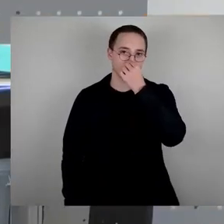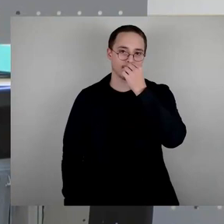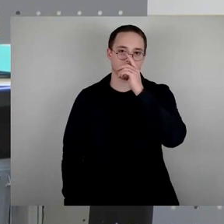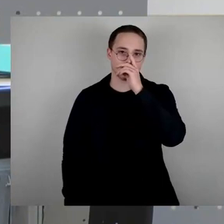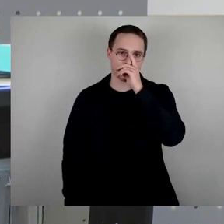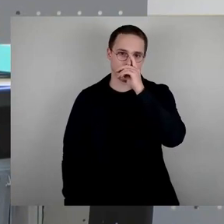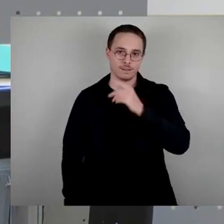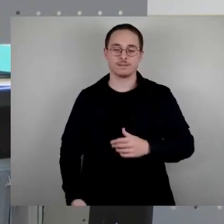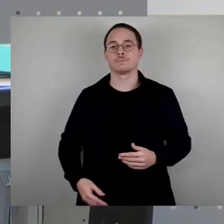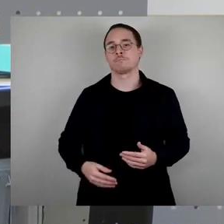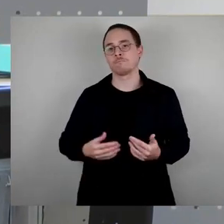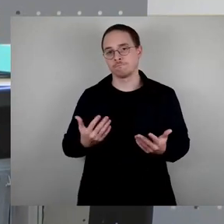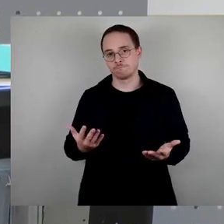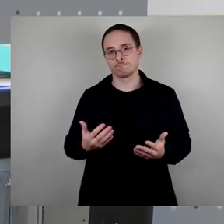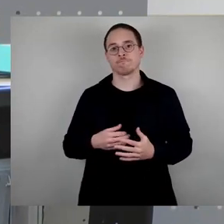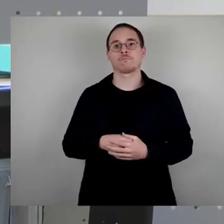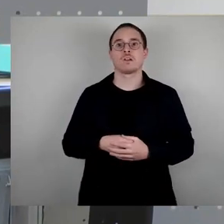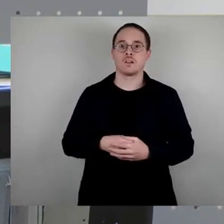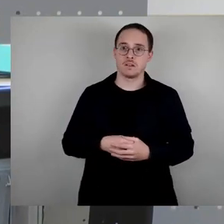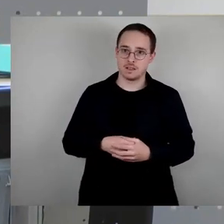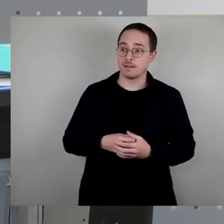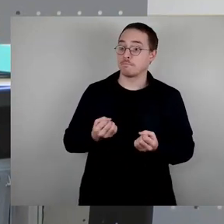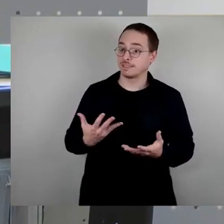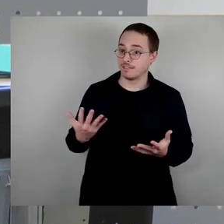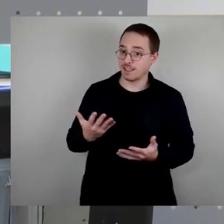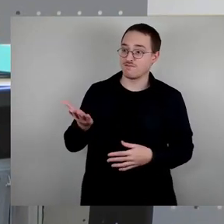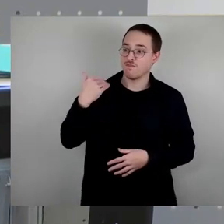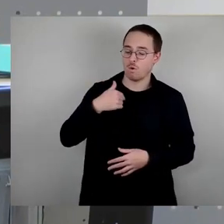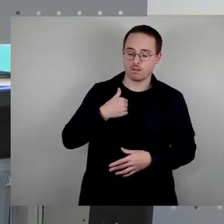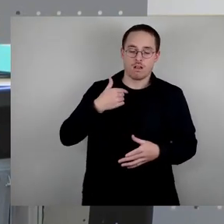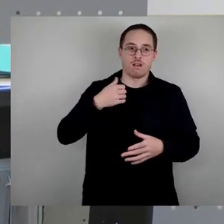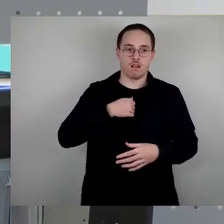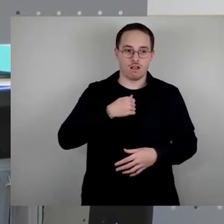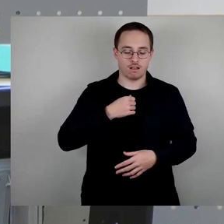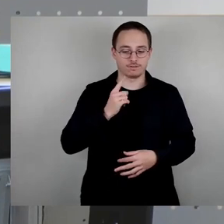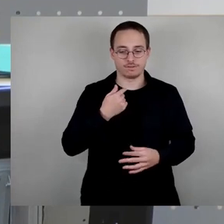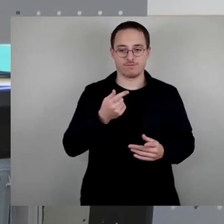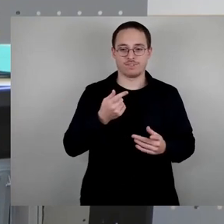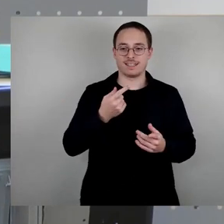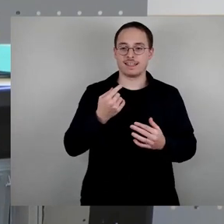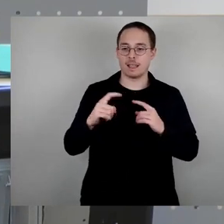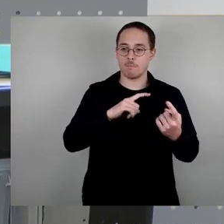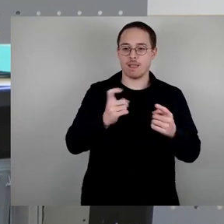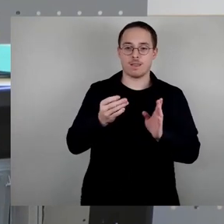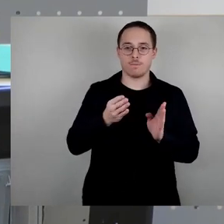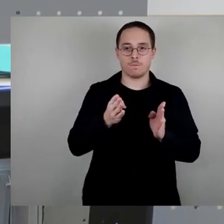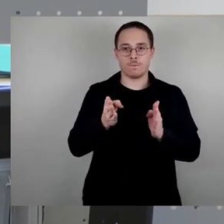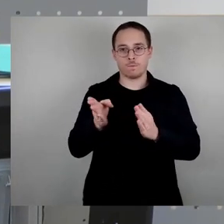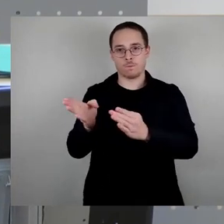Ja, es ist genau das natürlich wieder eingetreten, was zu befürchten ist, dass die Debatte wieder abgleitet. Ich fand ja die Aktuelle Stunde und die hier gewählten